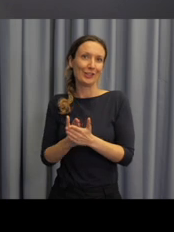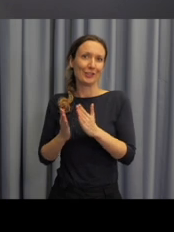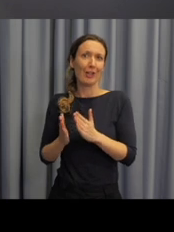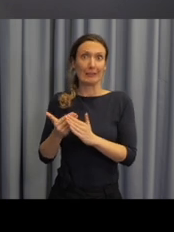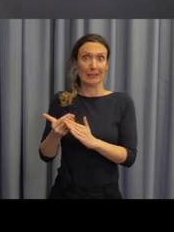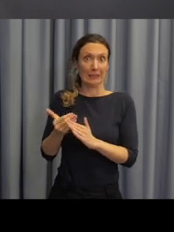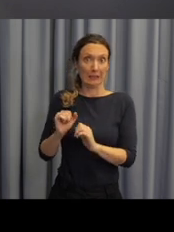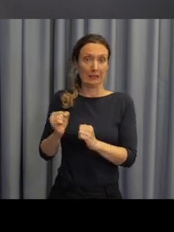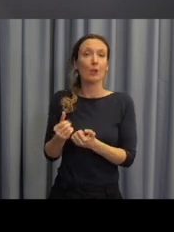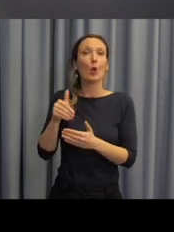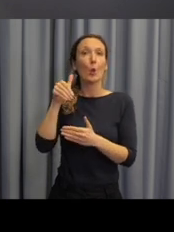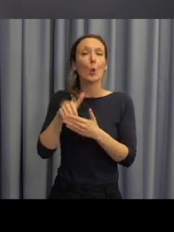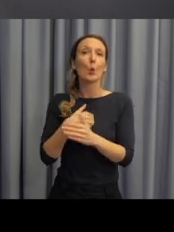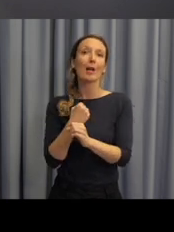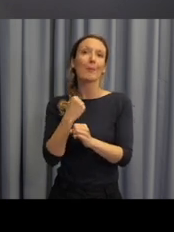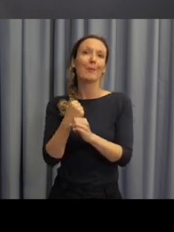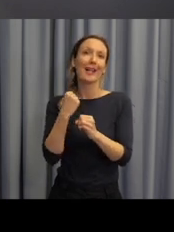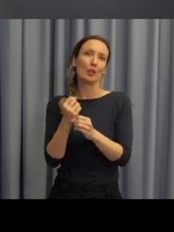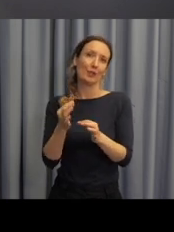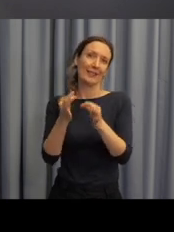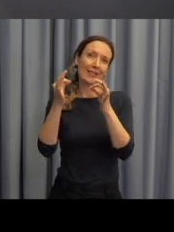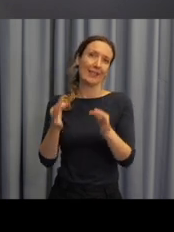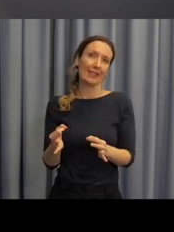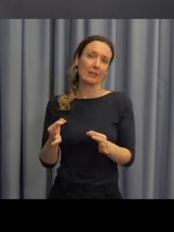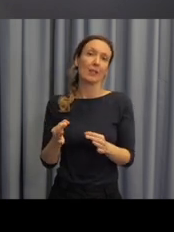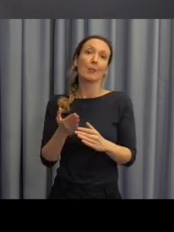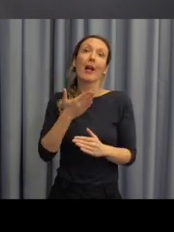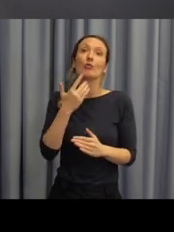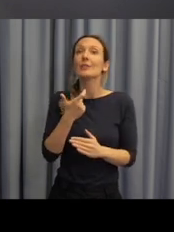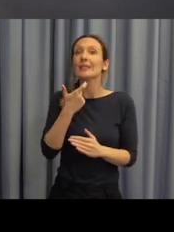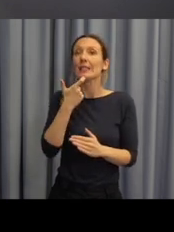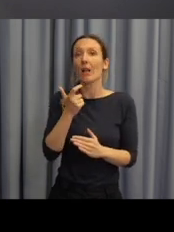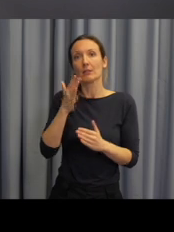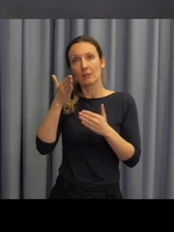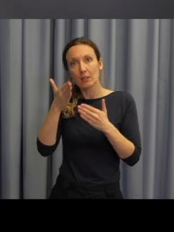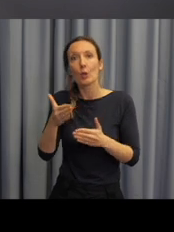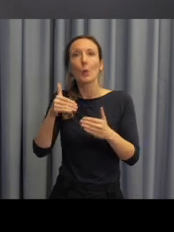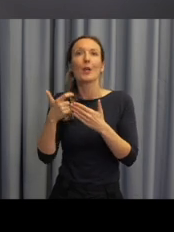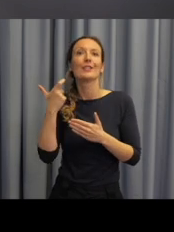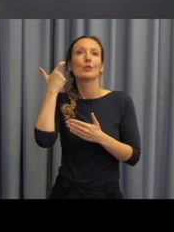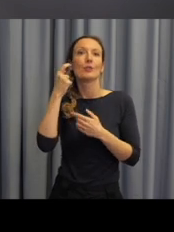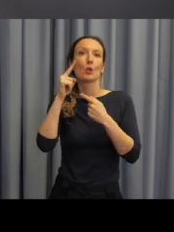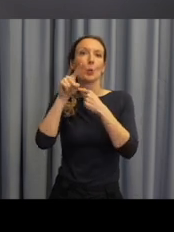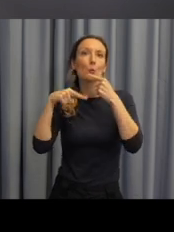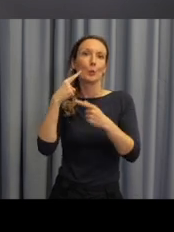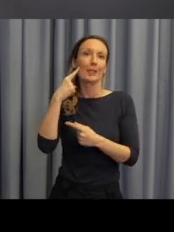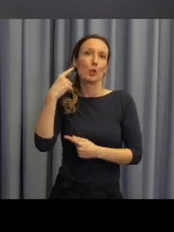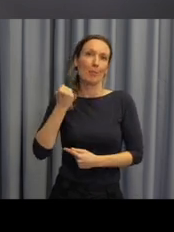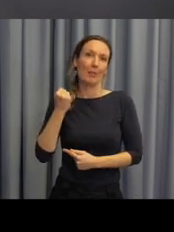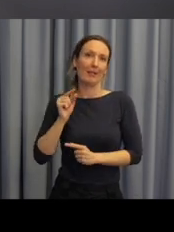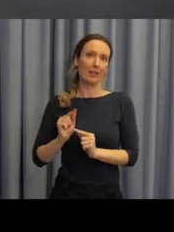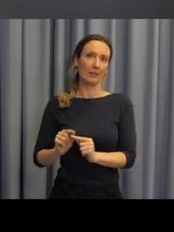vznikla a to znamená, to jsou pracovní listy k výuce českého jazyka, které jsou zaměřeny na rozvoj sociokulturních kompetencií.